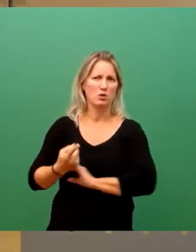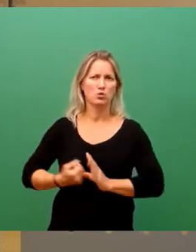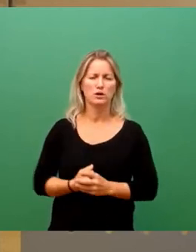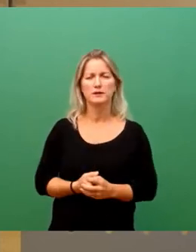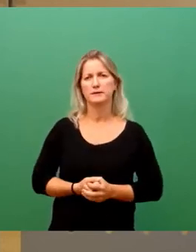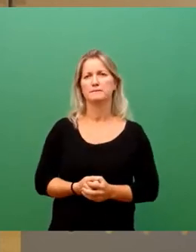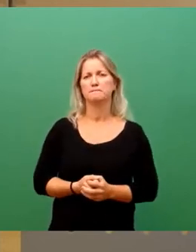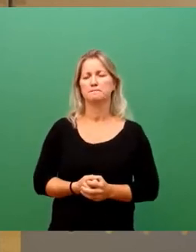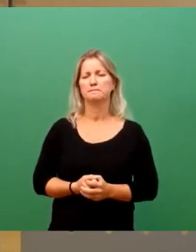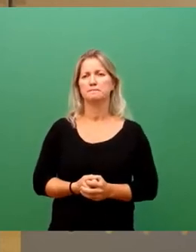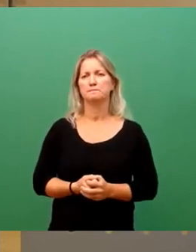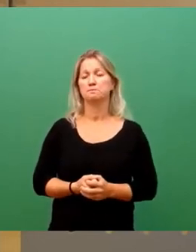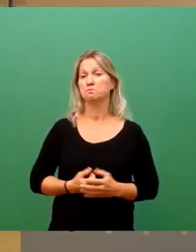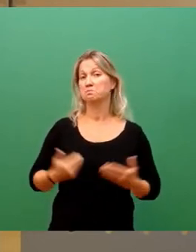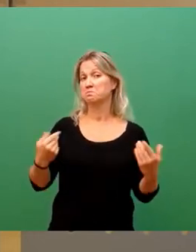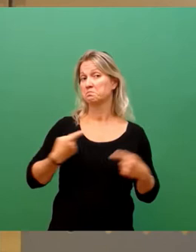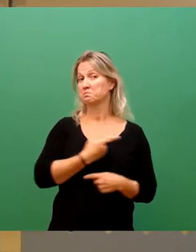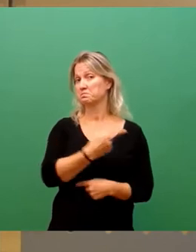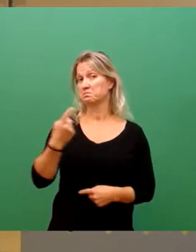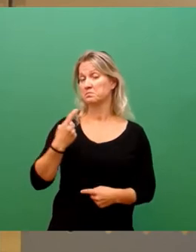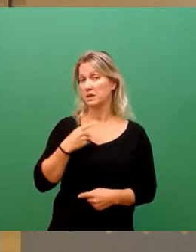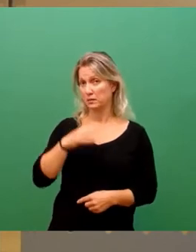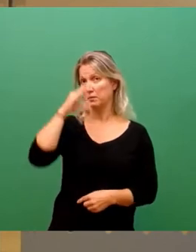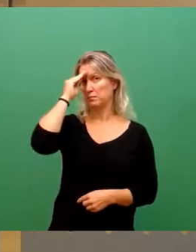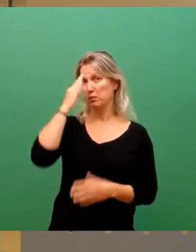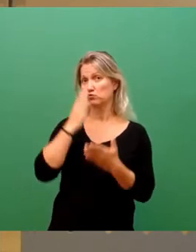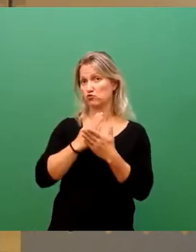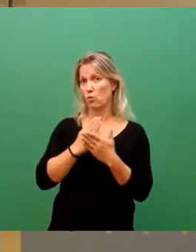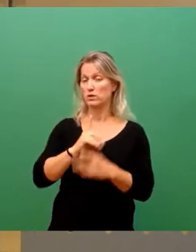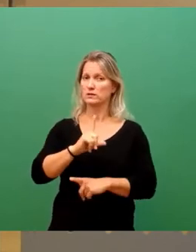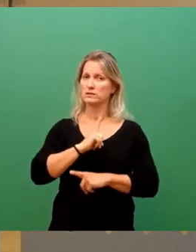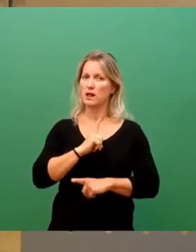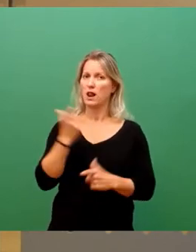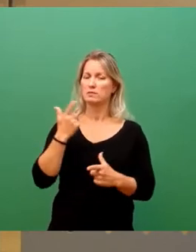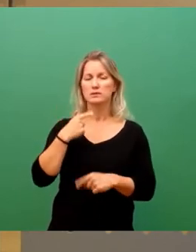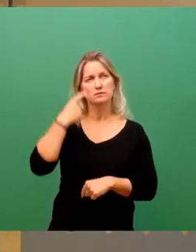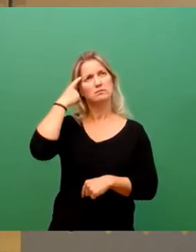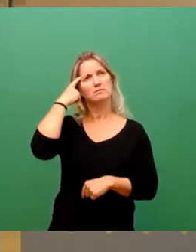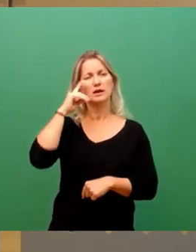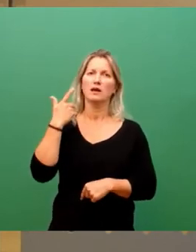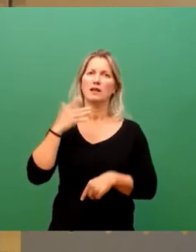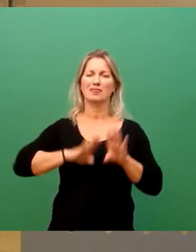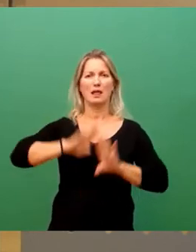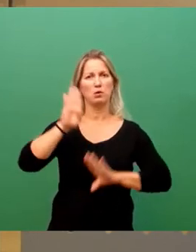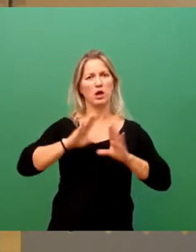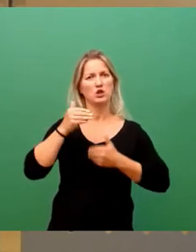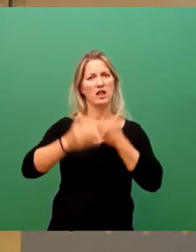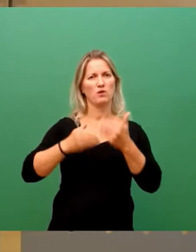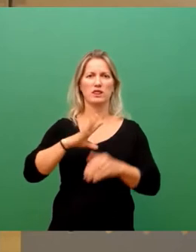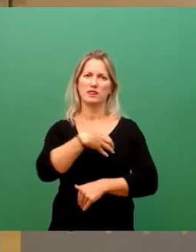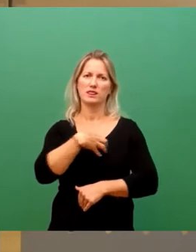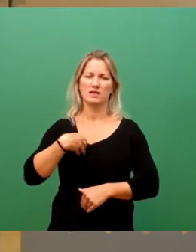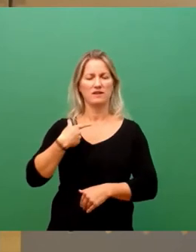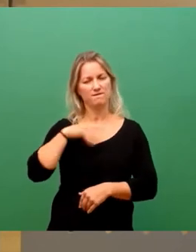Sie bestimmt mittlerweile mitbekommen haben, lebe ich auch sehr für die demokratische Entwicklung in Dresden. Und